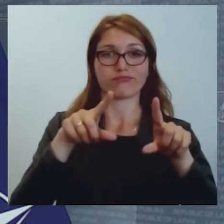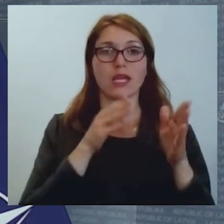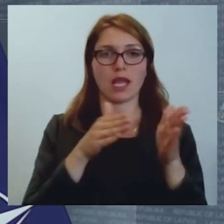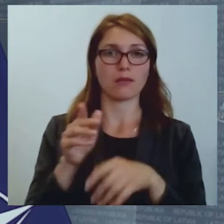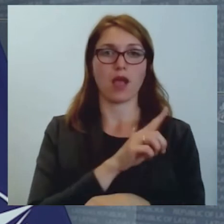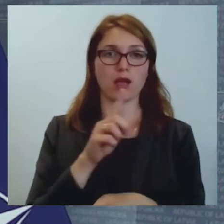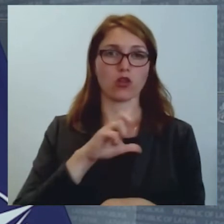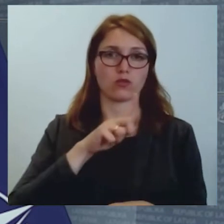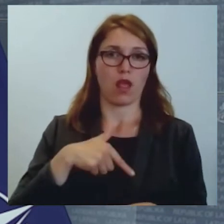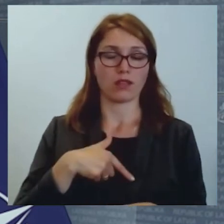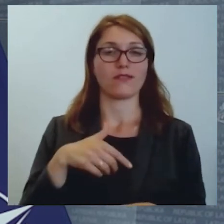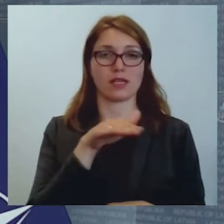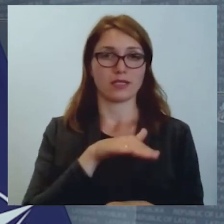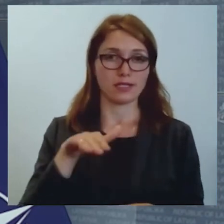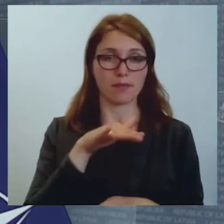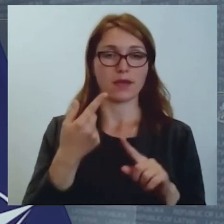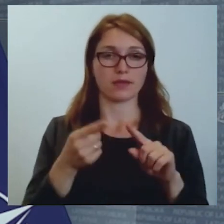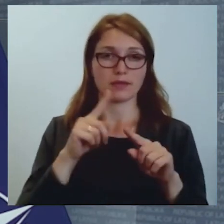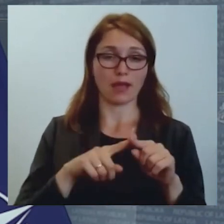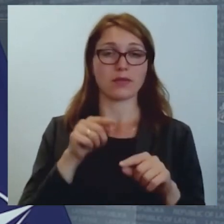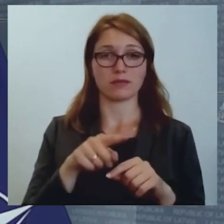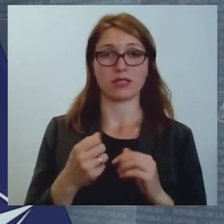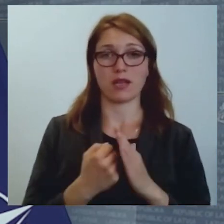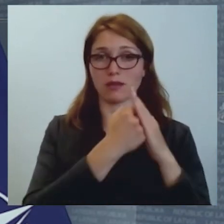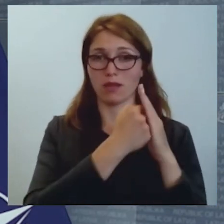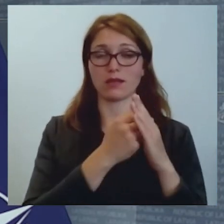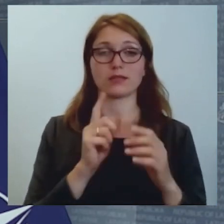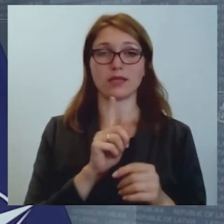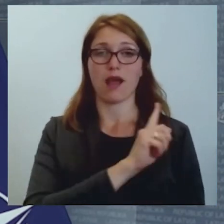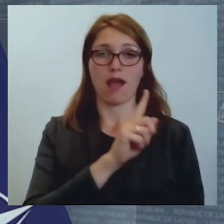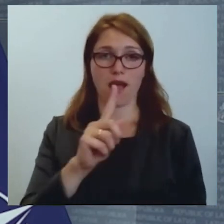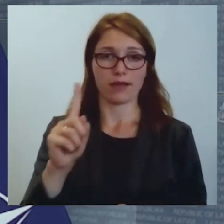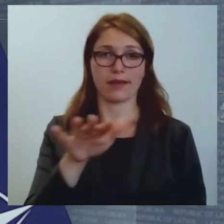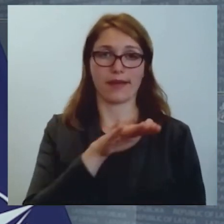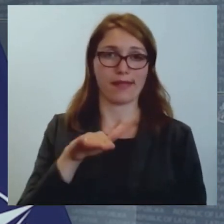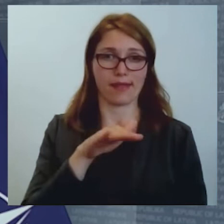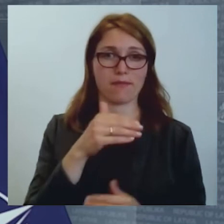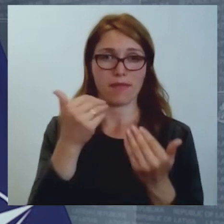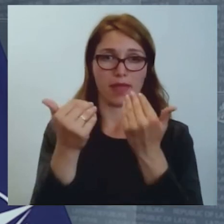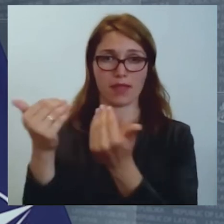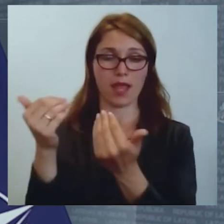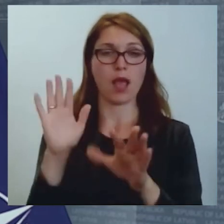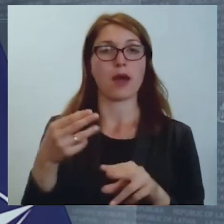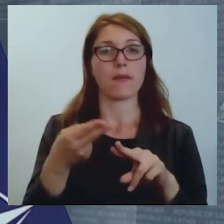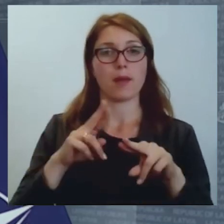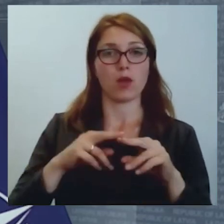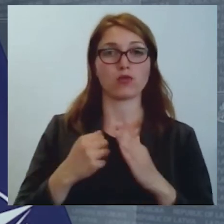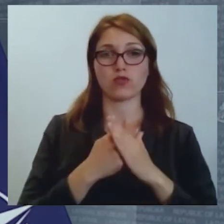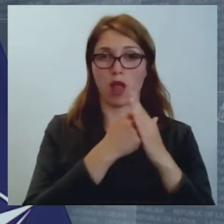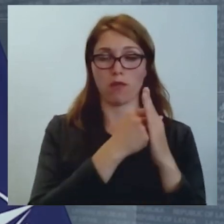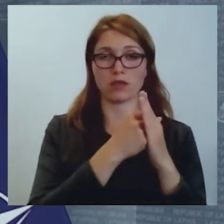ģimeni un tādēļ šis atbalsts ir katrai ģimenei. Par papildus atbalstiem